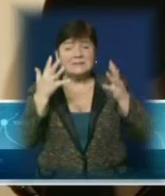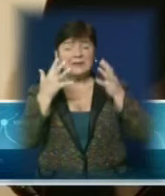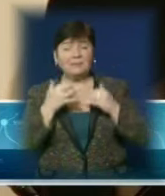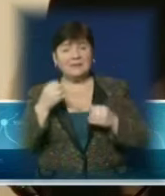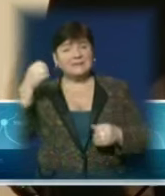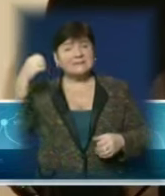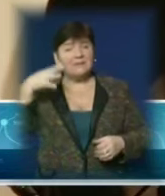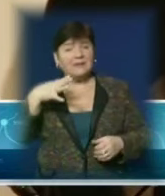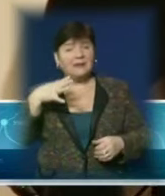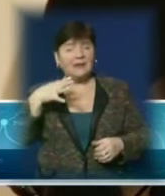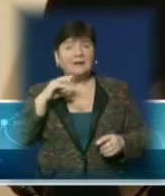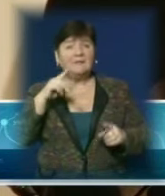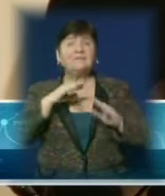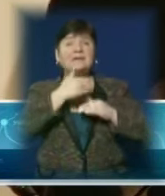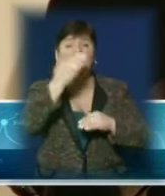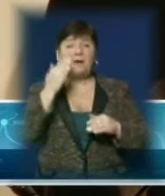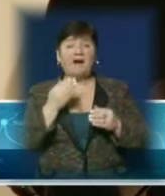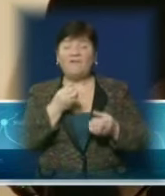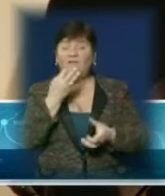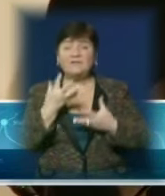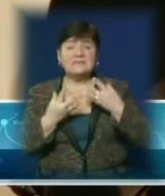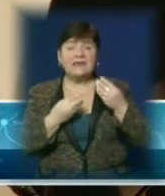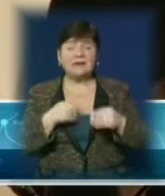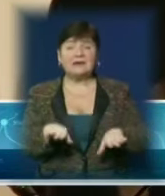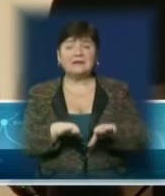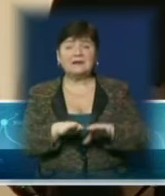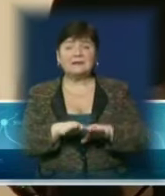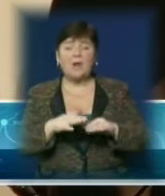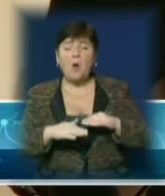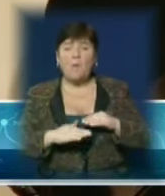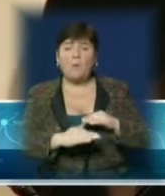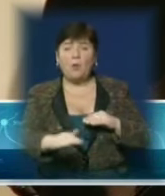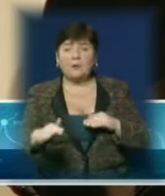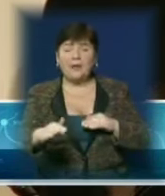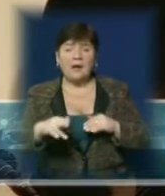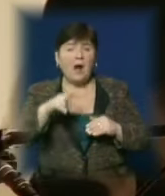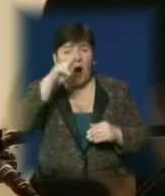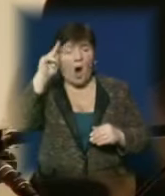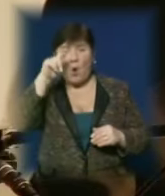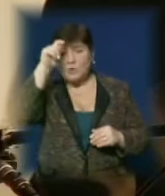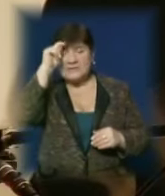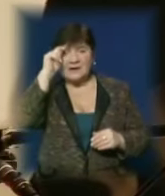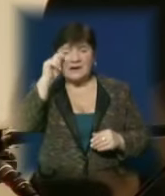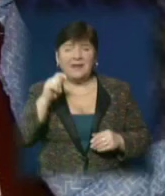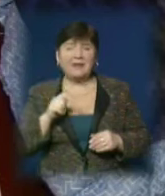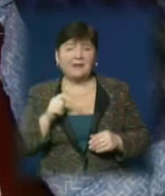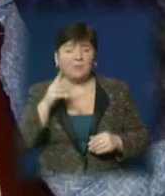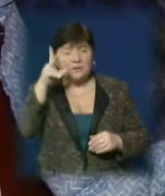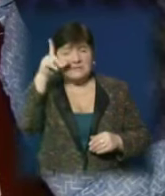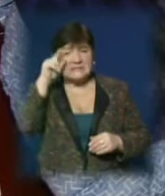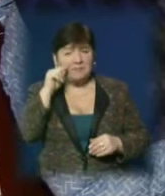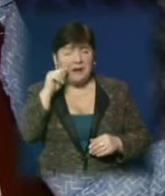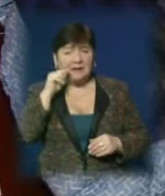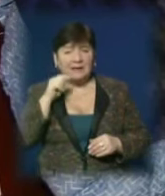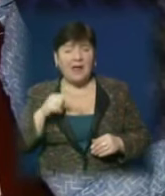Обличчя неба в веснянках. Навколо дике поле козаки позасинали. Їхні шконі мчать мені назустріч,